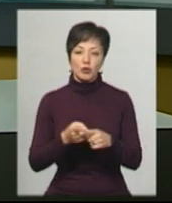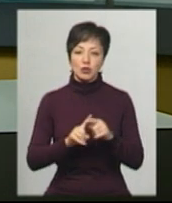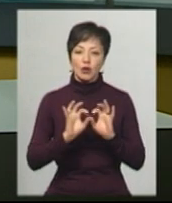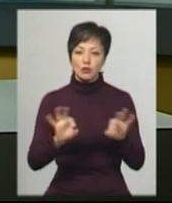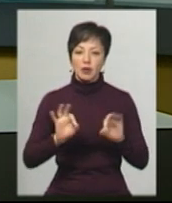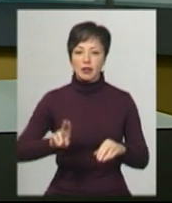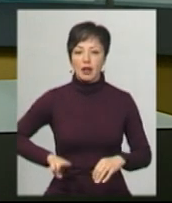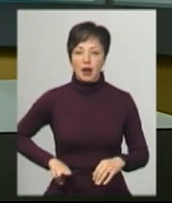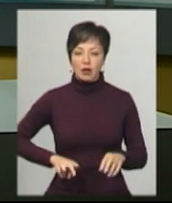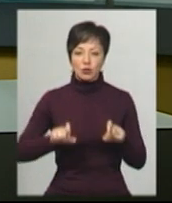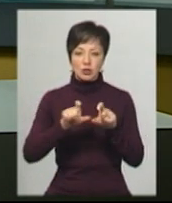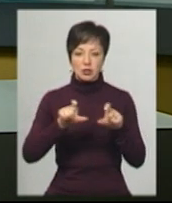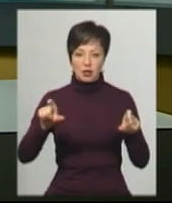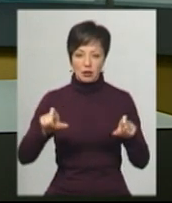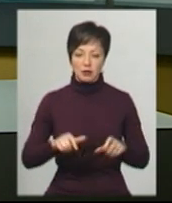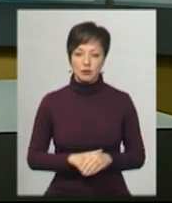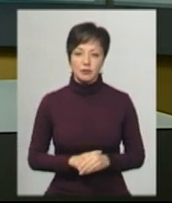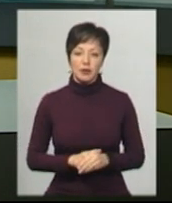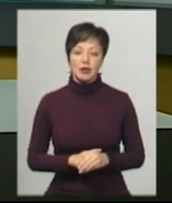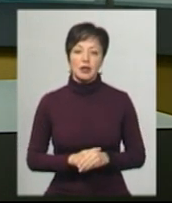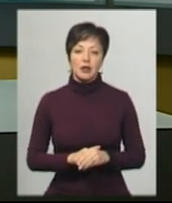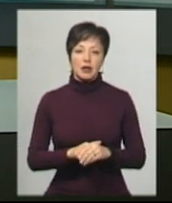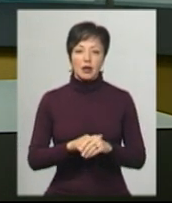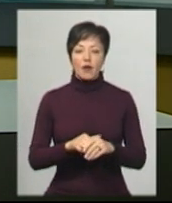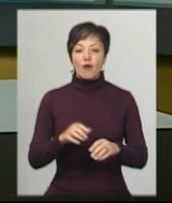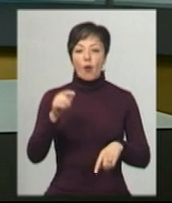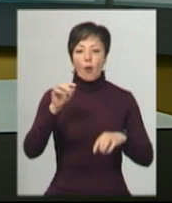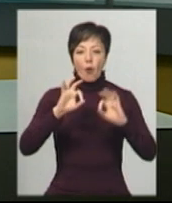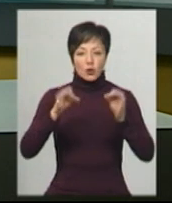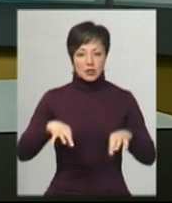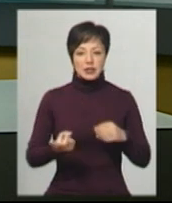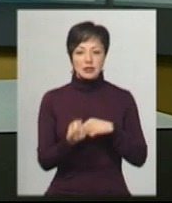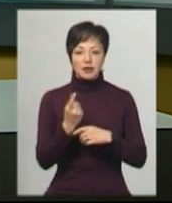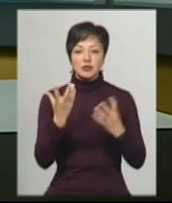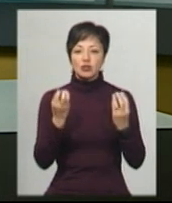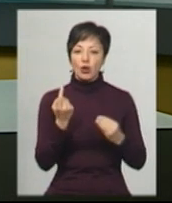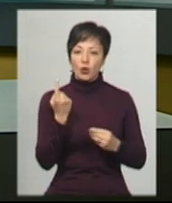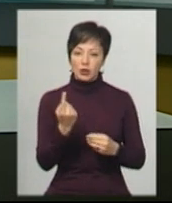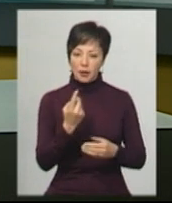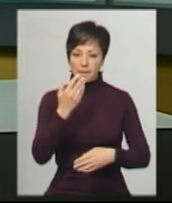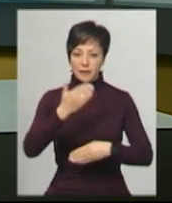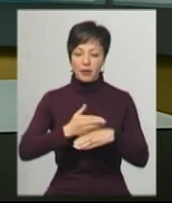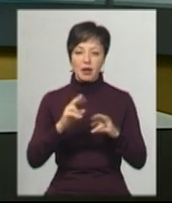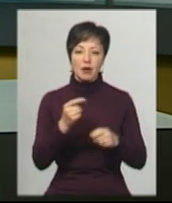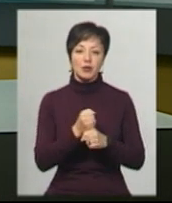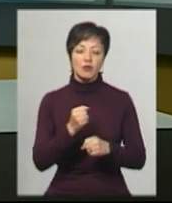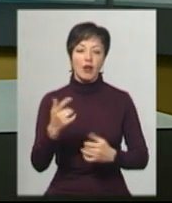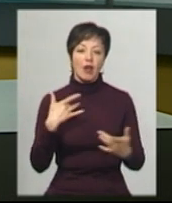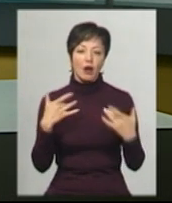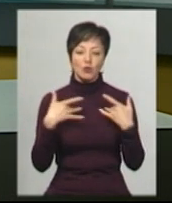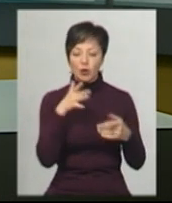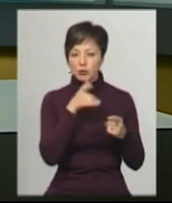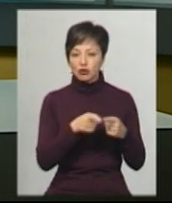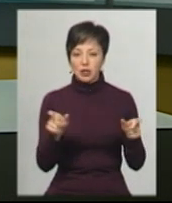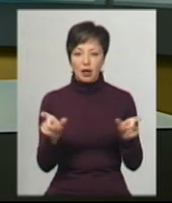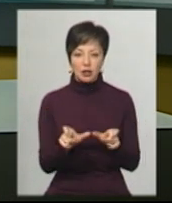розповіла директорка закладу Алла Пундік. За її словами, восени з'явиться ще одна прем'єра. Як працювали актори під час карантину